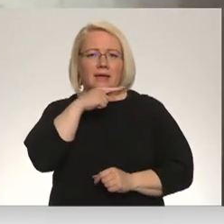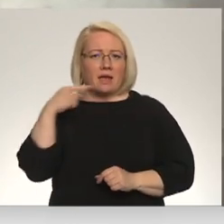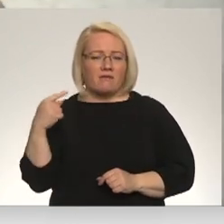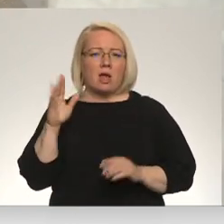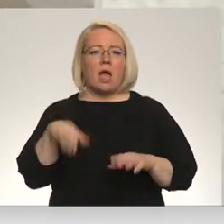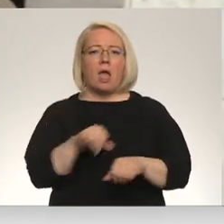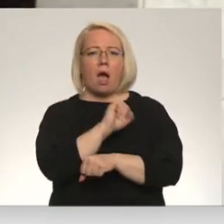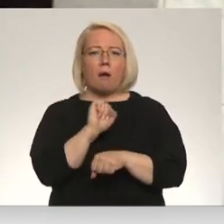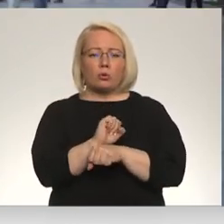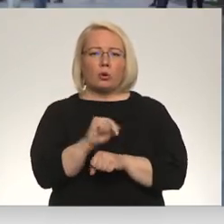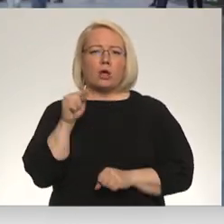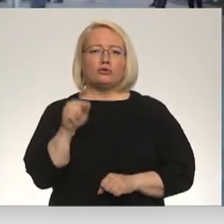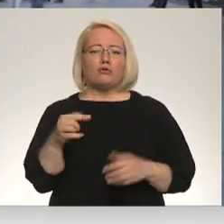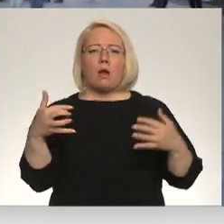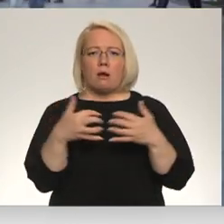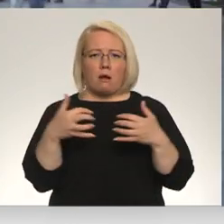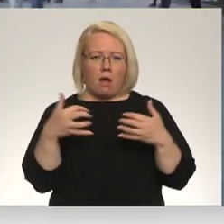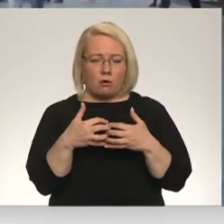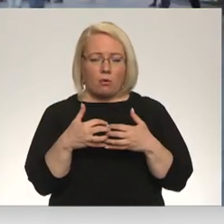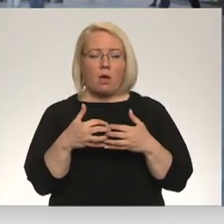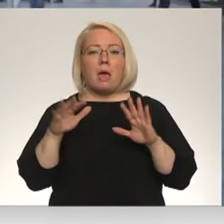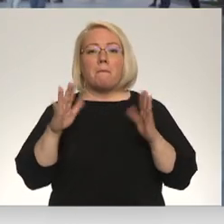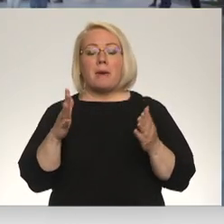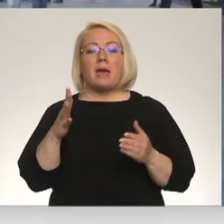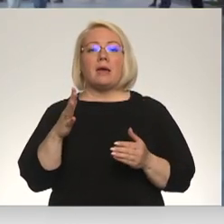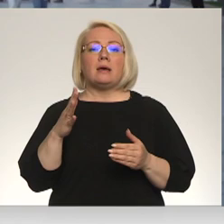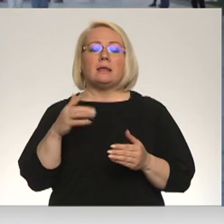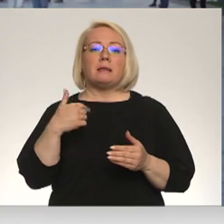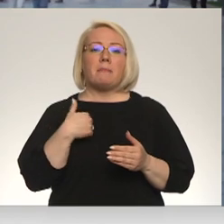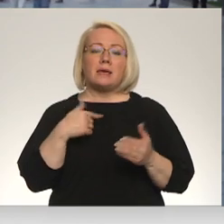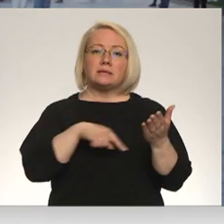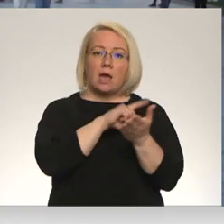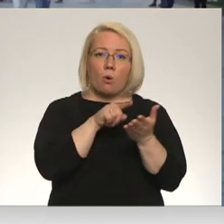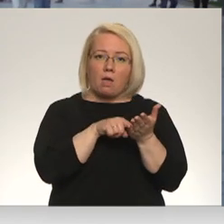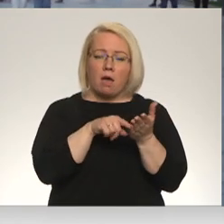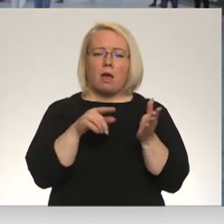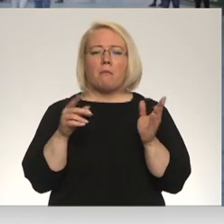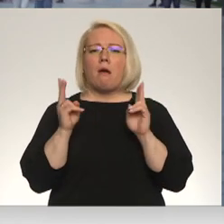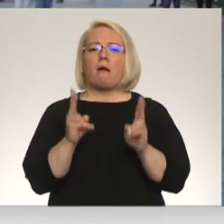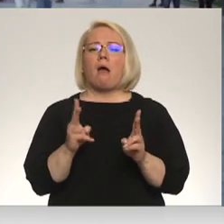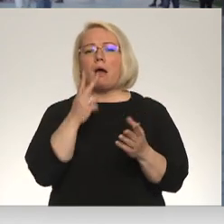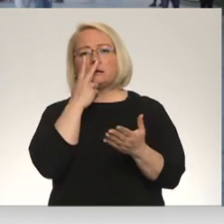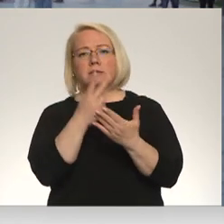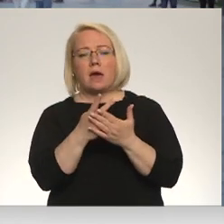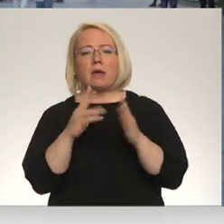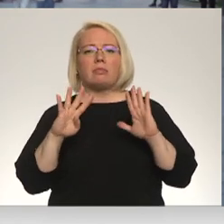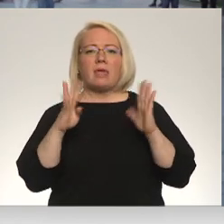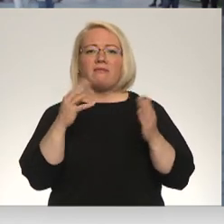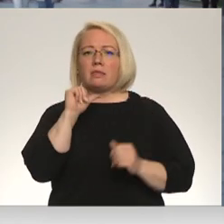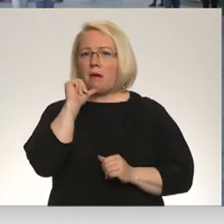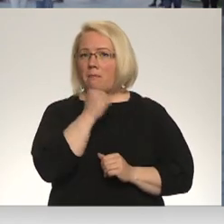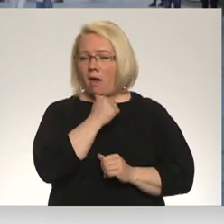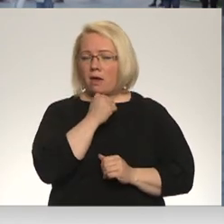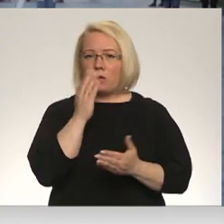jādi apturēt šo kara mašīnu. Bet mēs Dmitro Kulebām vaicājām, kā viņš saradz 9. maija